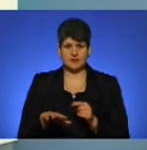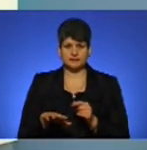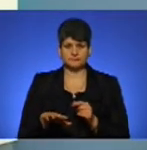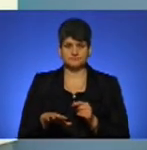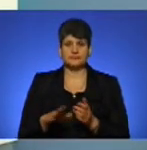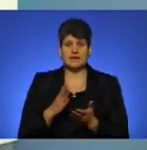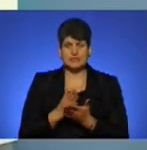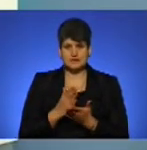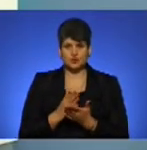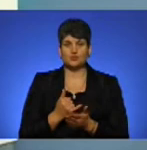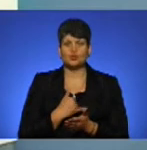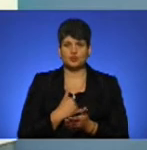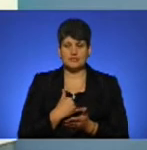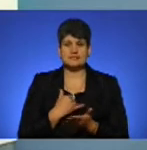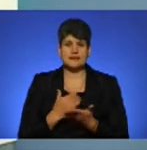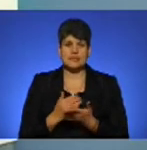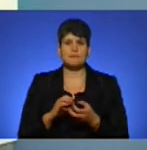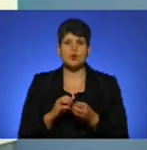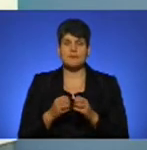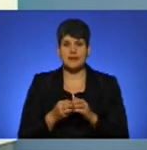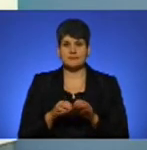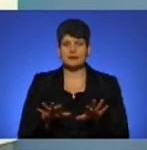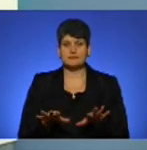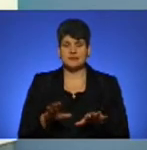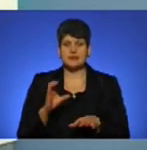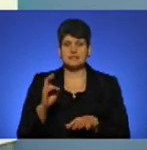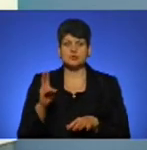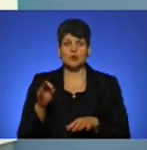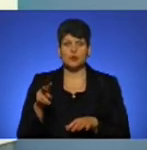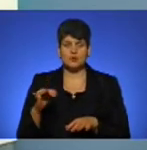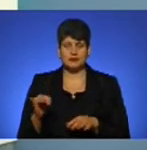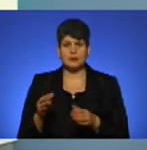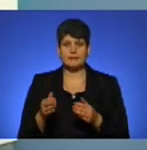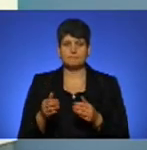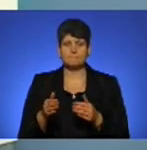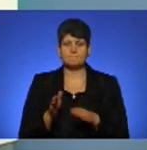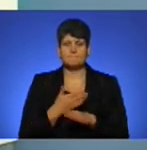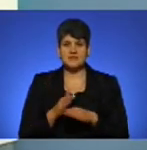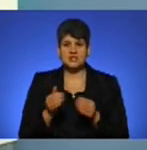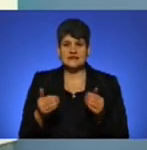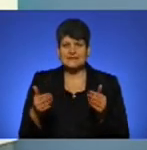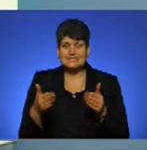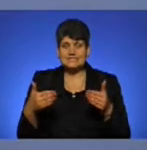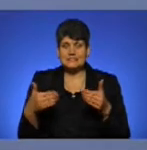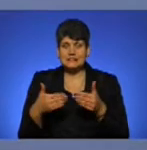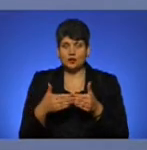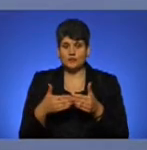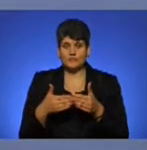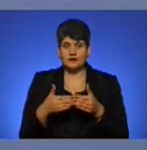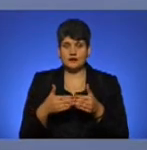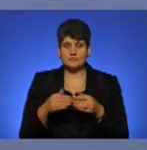існують в нас, є проблемні місця, так звані сколи, міжстикові сколи. Це коли дві плити